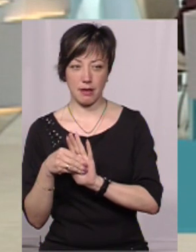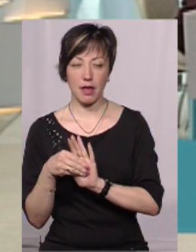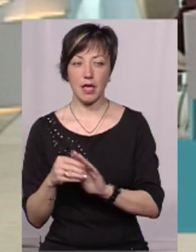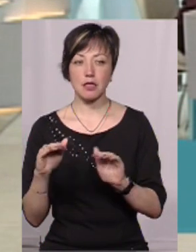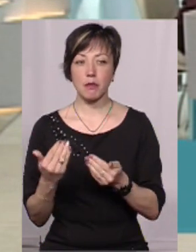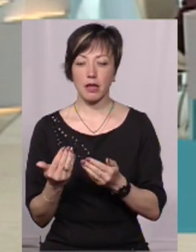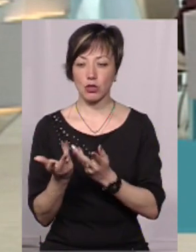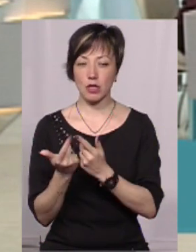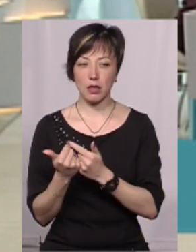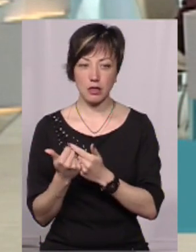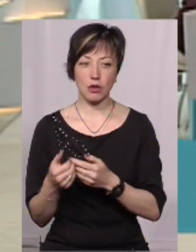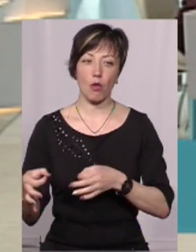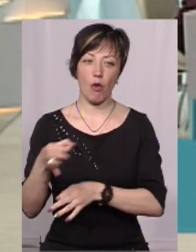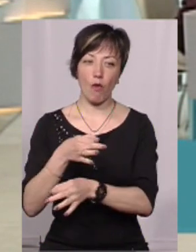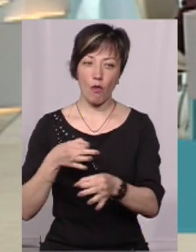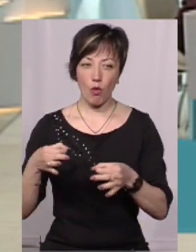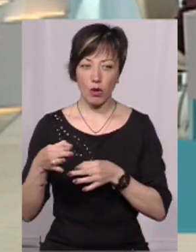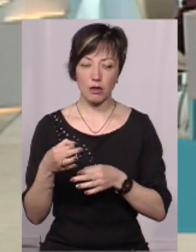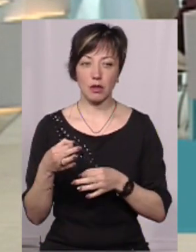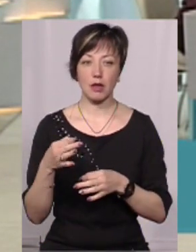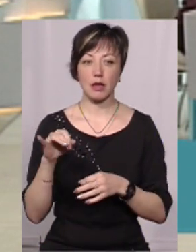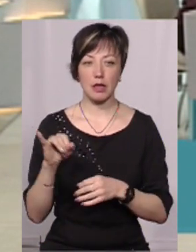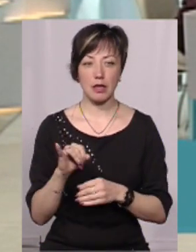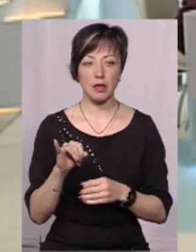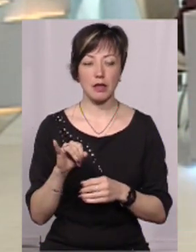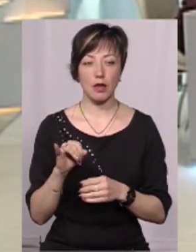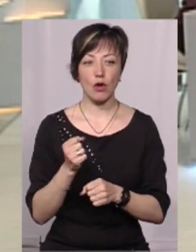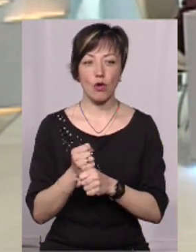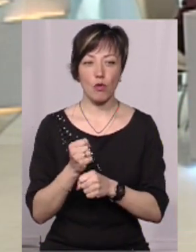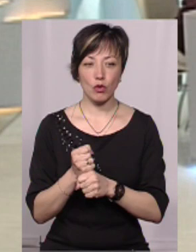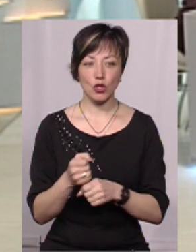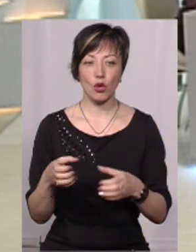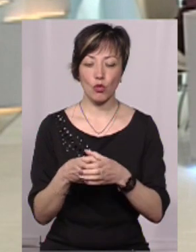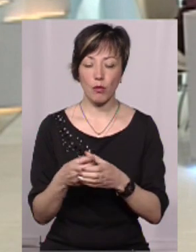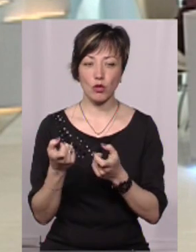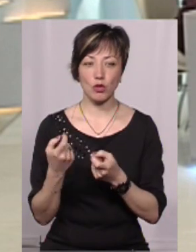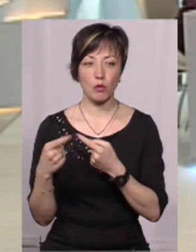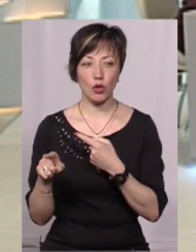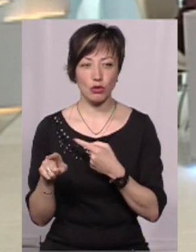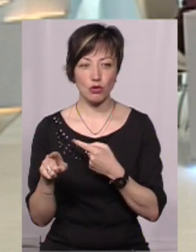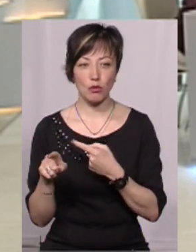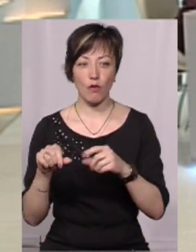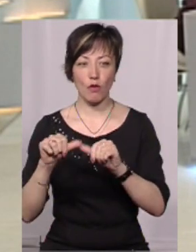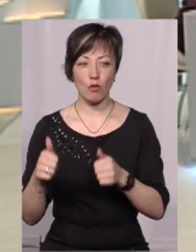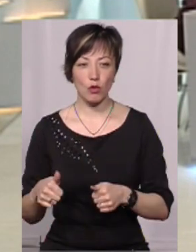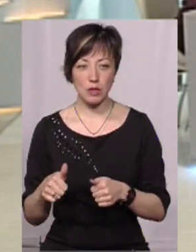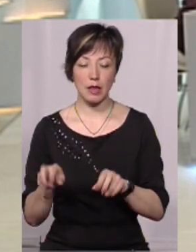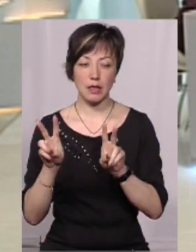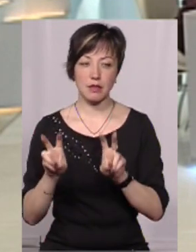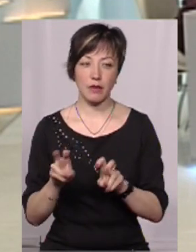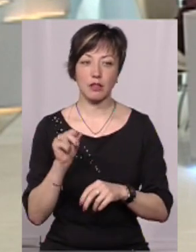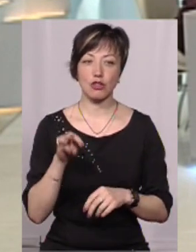тобто зменшується кількість обговорень на одне і робоча група трошки по-іншому формується і